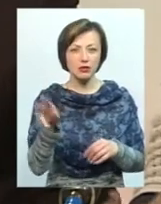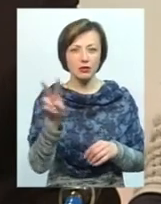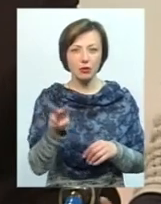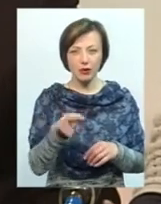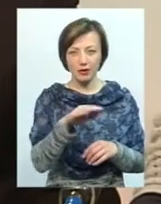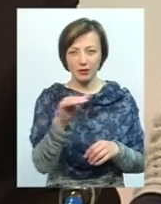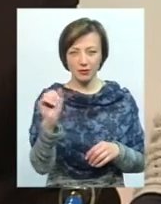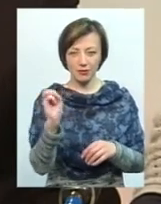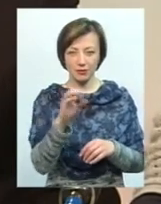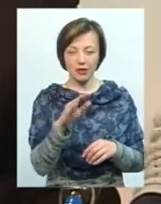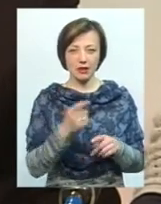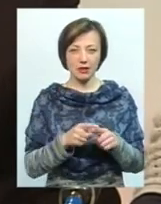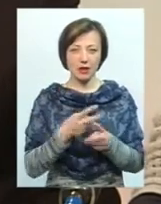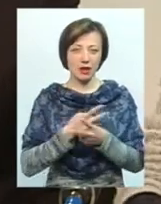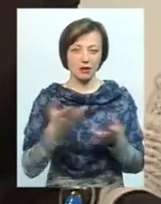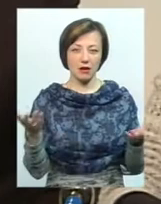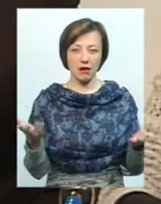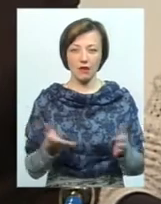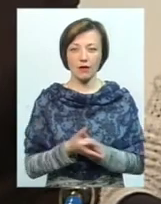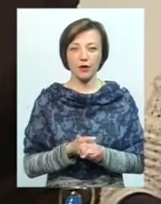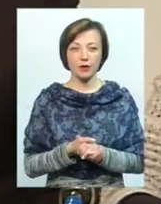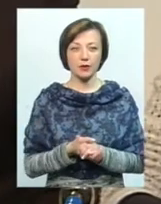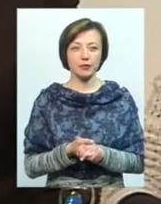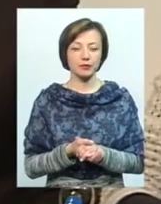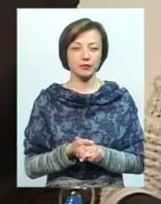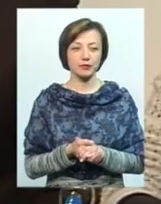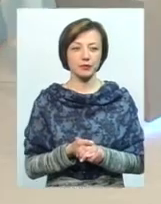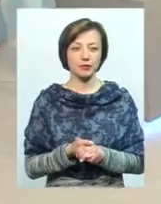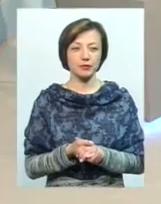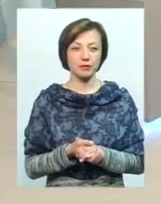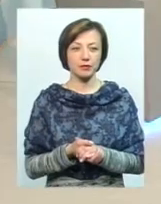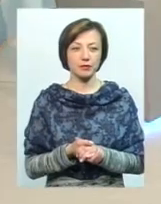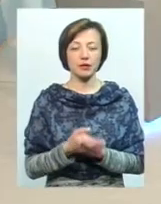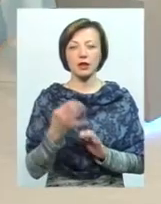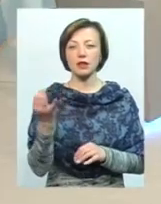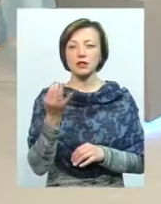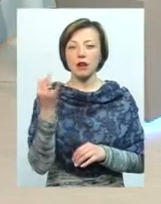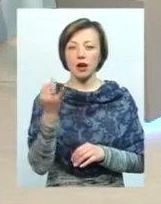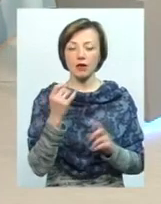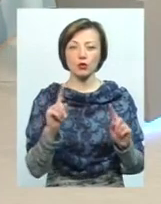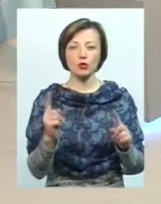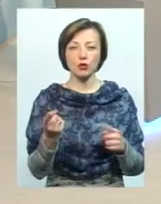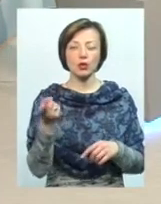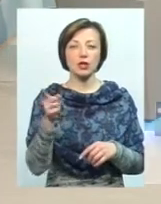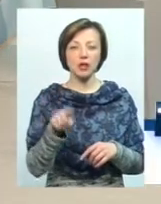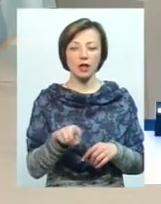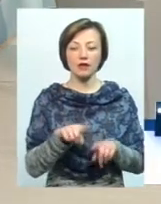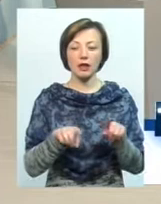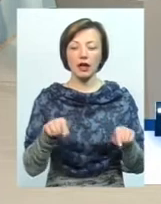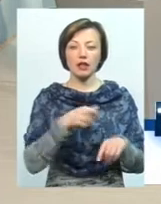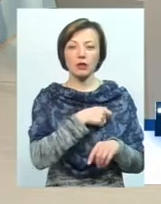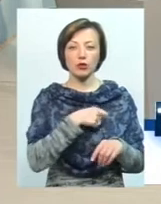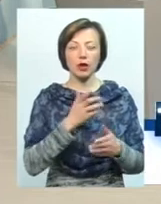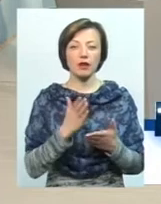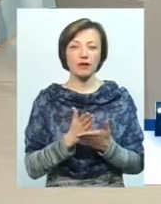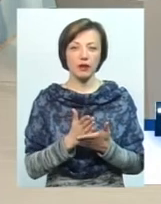Ну, це яскраво. Так само, що досить-досить цікаво, це те, що в деяких депутатів